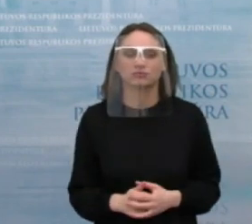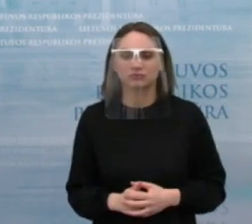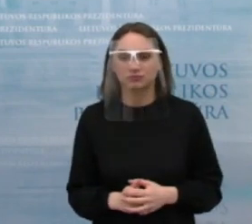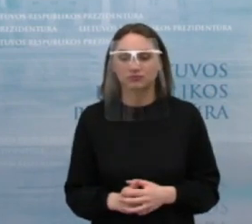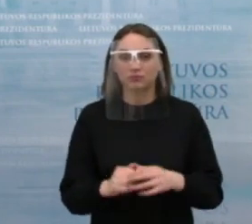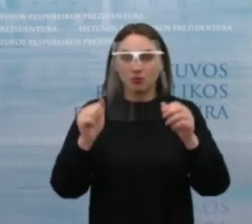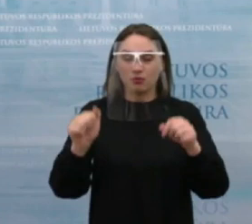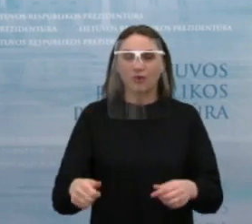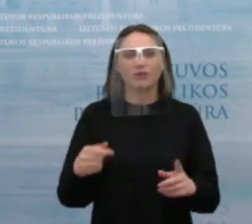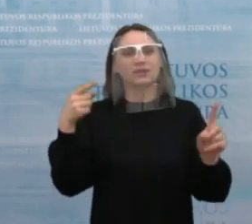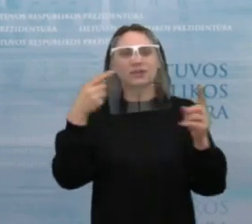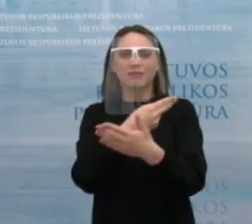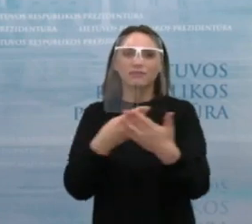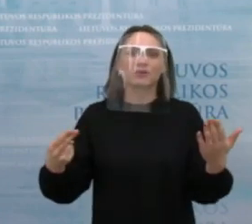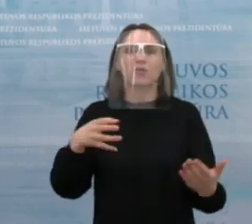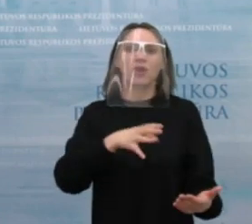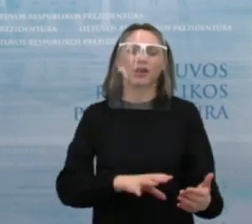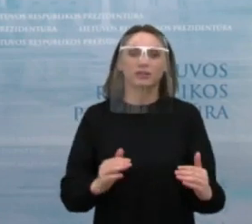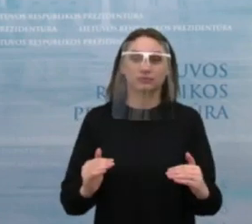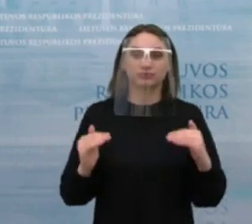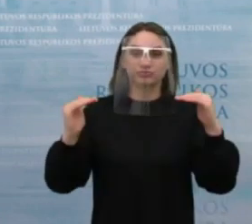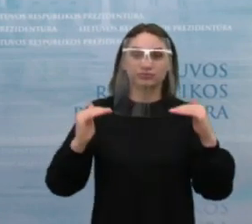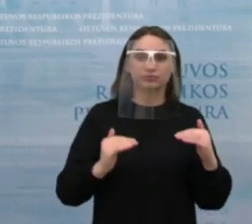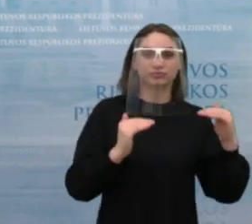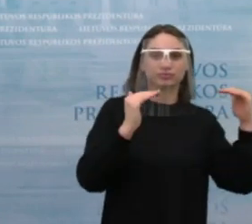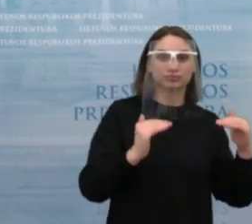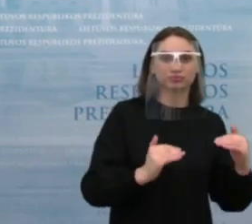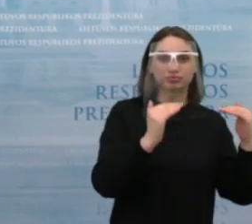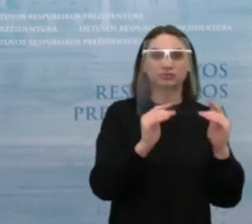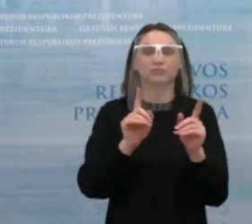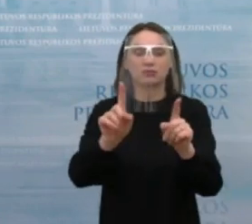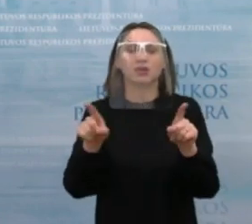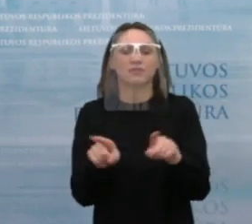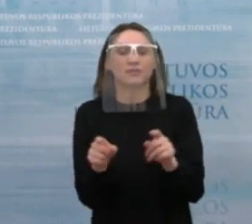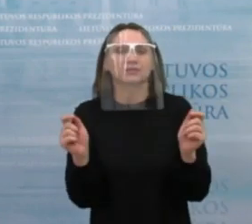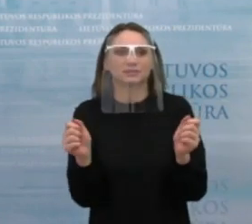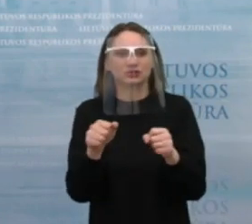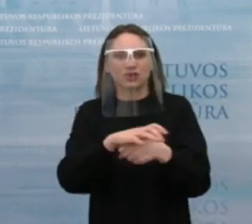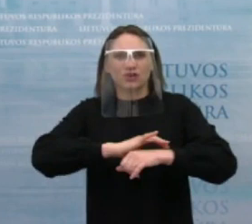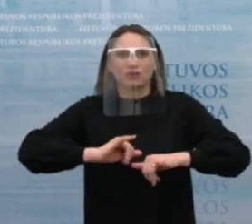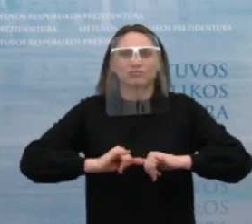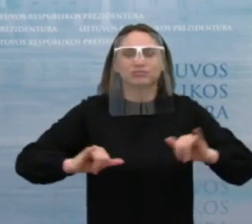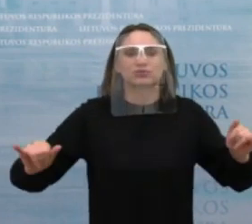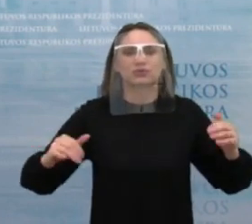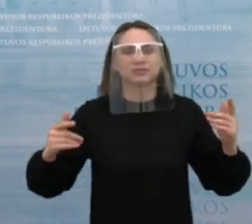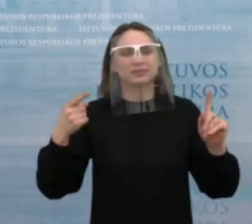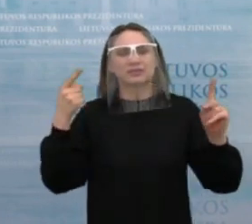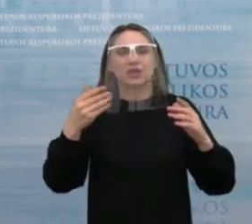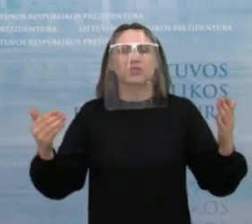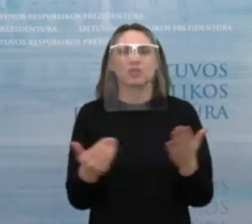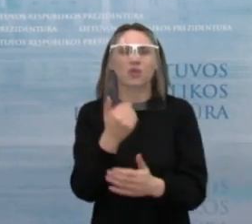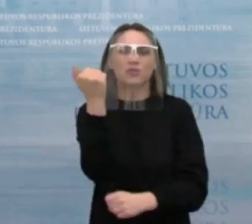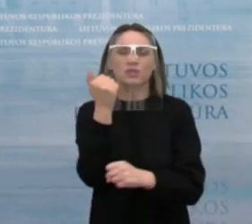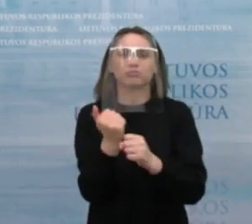įmonės didinti atlyginimus, bet dar svarbiau šiuo pandeminiu laikotarpiu, tai skatintų priimti naujus darbuotojus ir taip